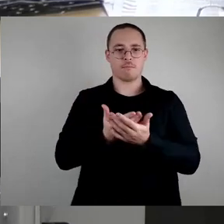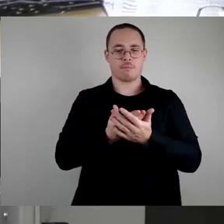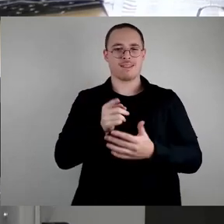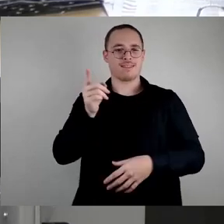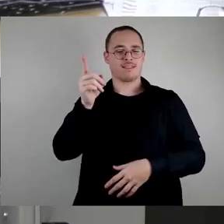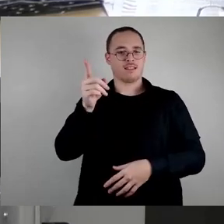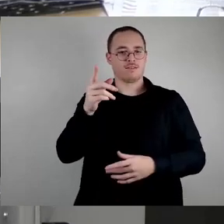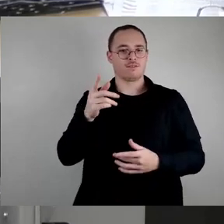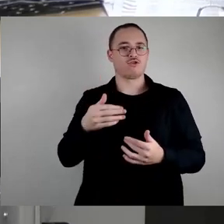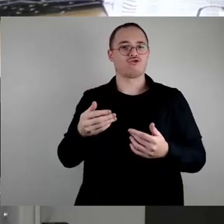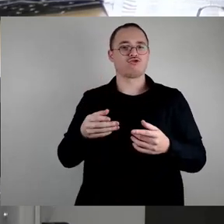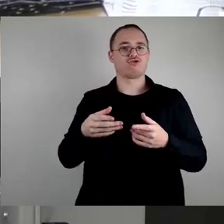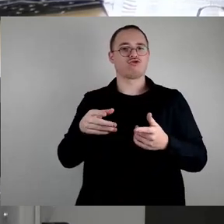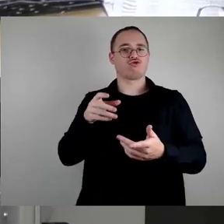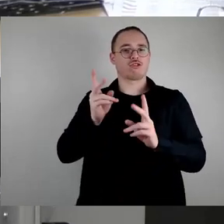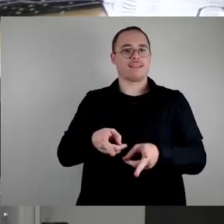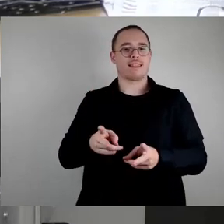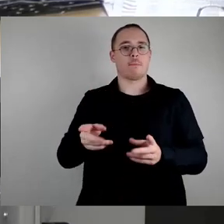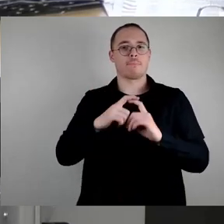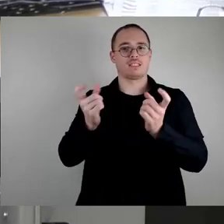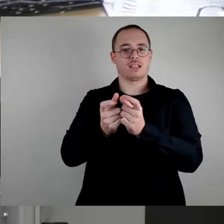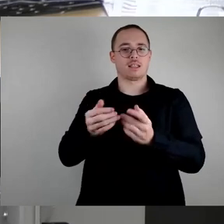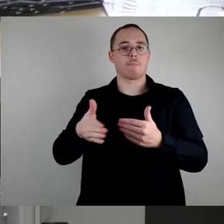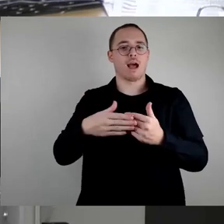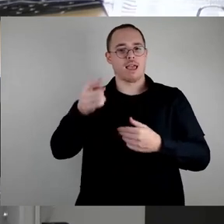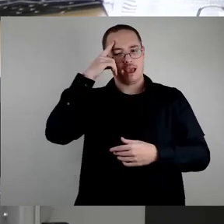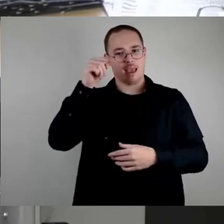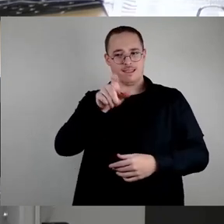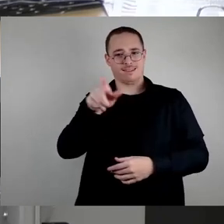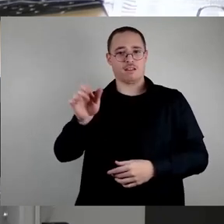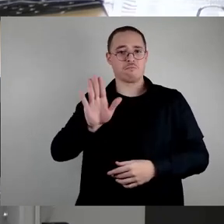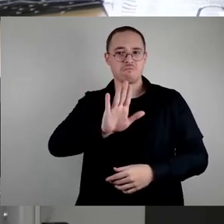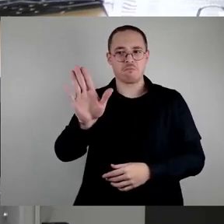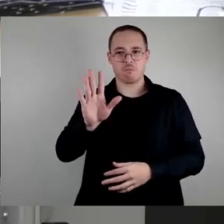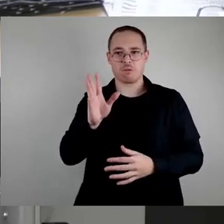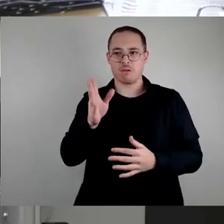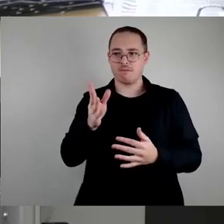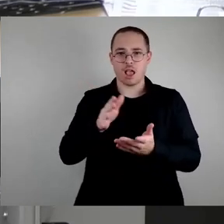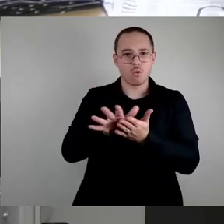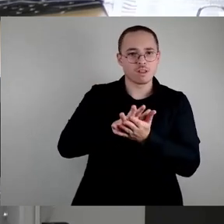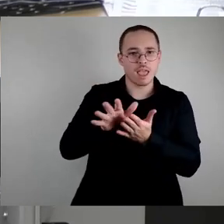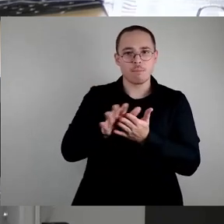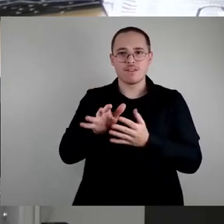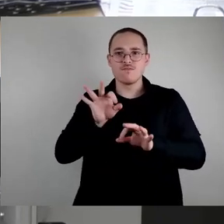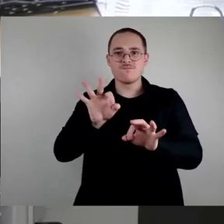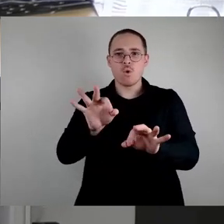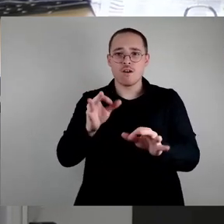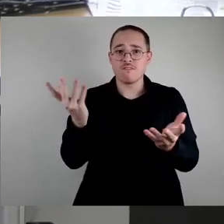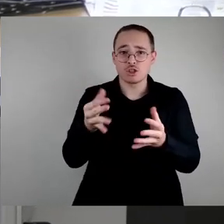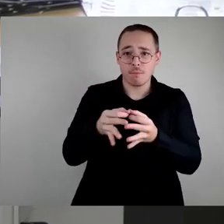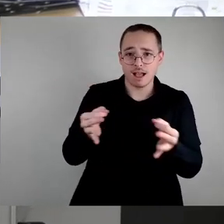Geld ausgeben. Wir haben diese Stadtbezirksverfassung gemacht und eingeführt und wir haben dafür gesorgt, dass Stadtbezirksbeiräte in